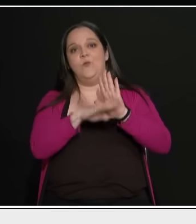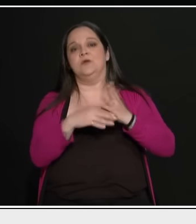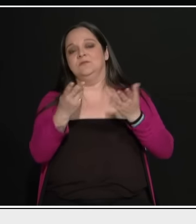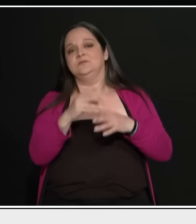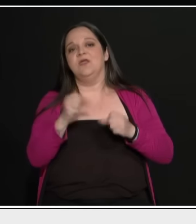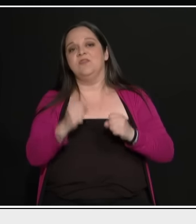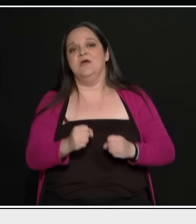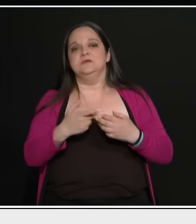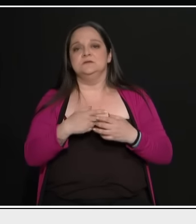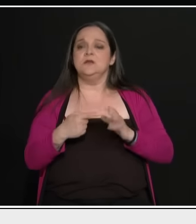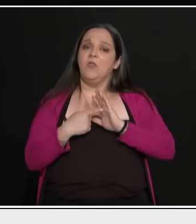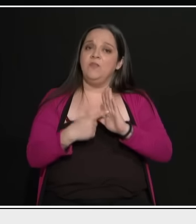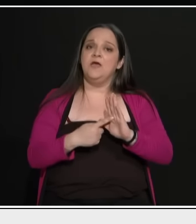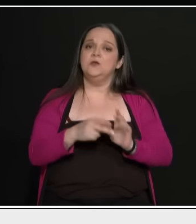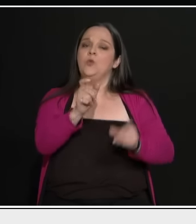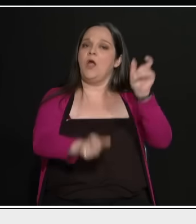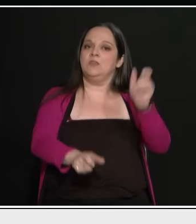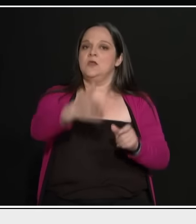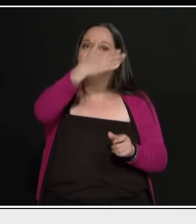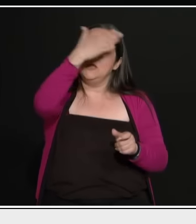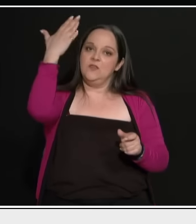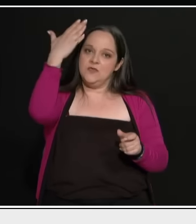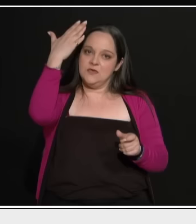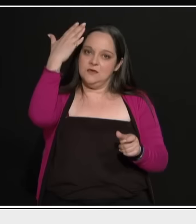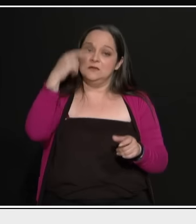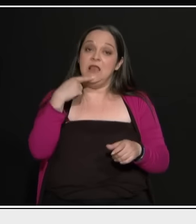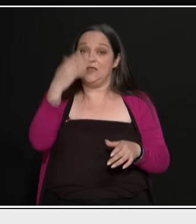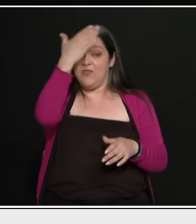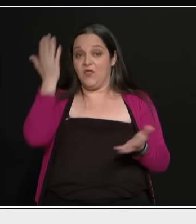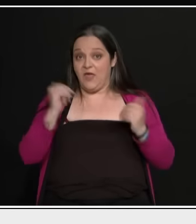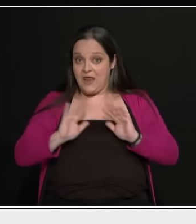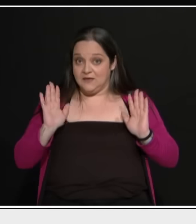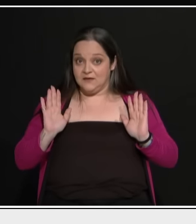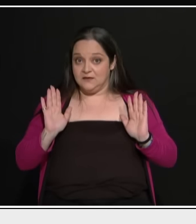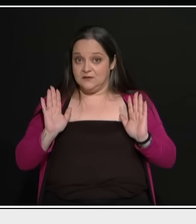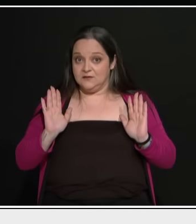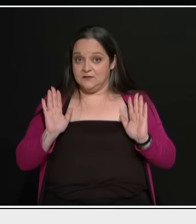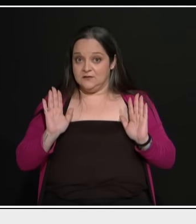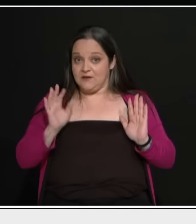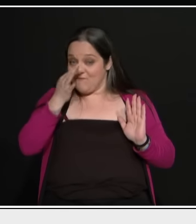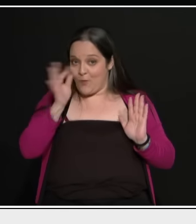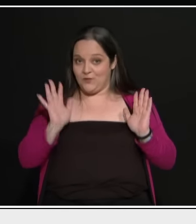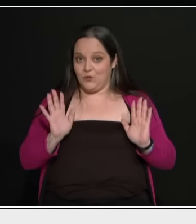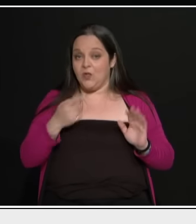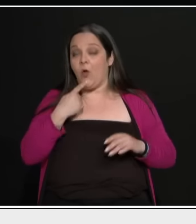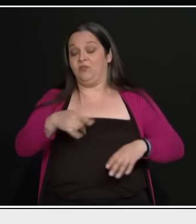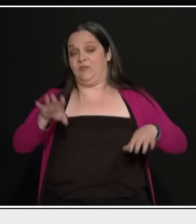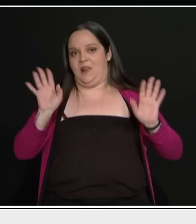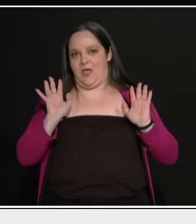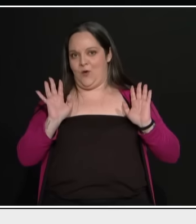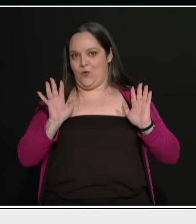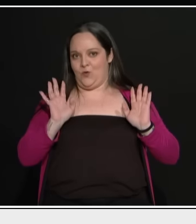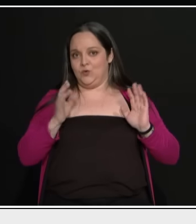Δείχνει του καθενός την ηθική. Άρα λέτε ότι είναι ανήθικη. Ο καθένας δεν το ονομάζω εγώ. Απλά